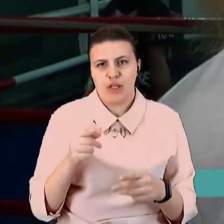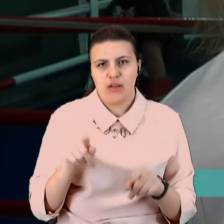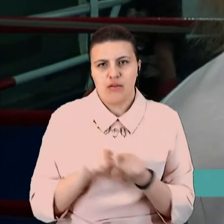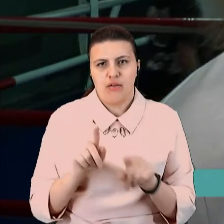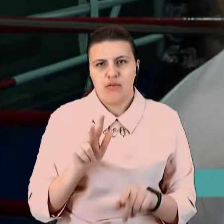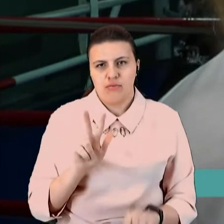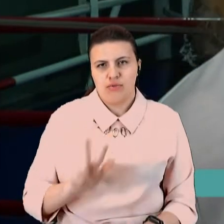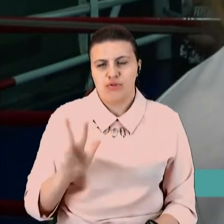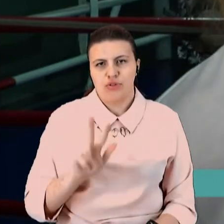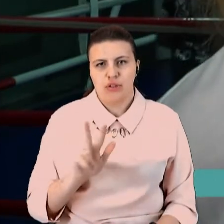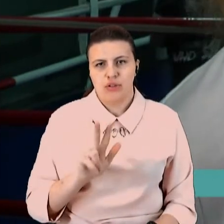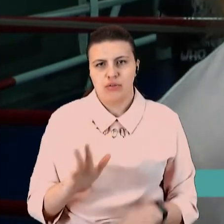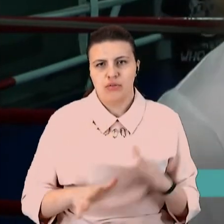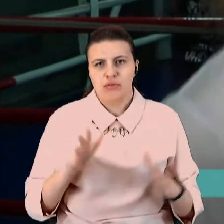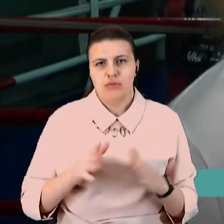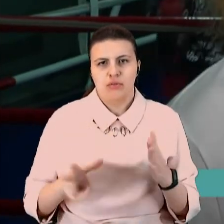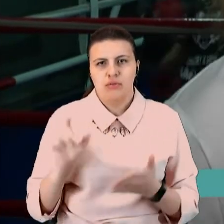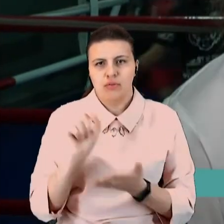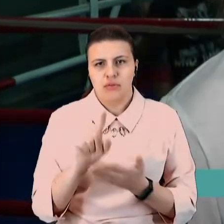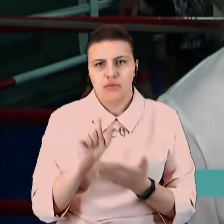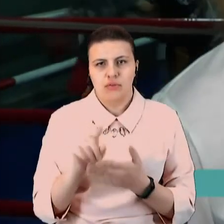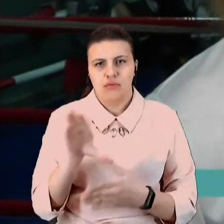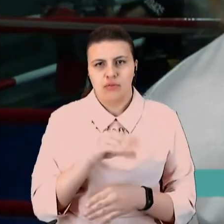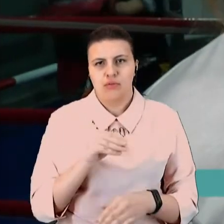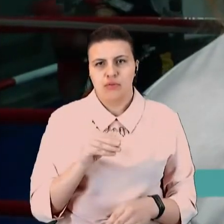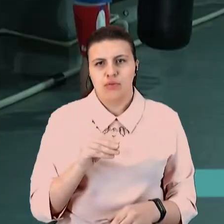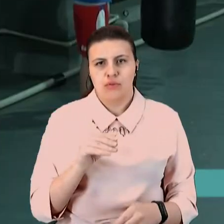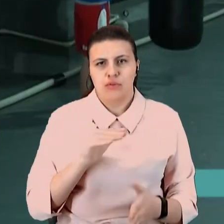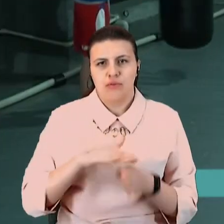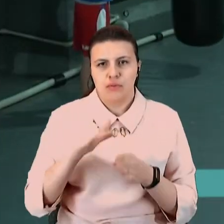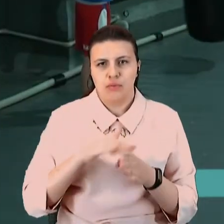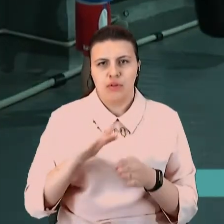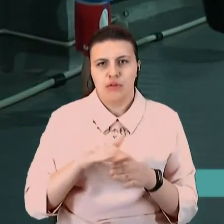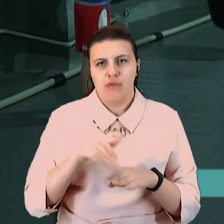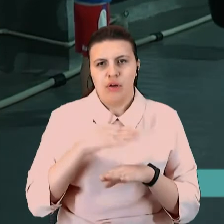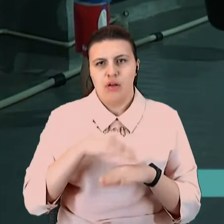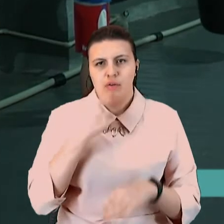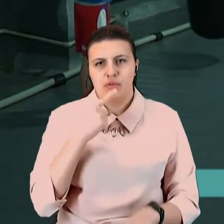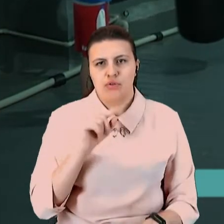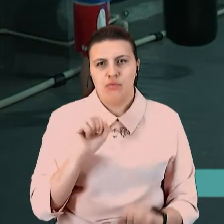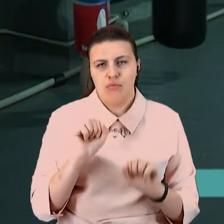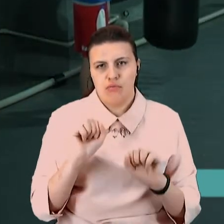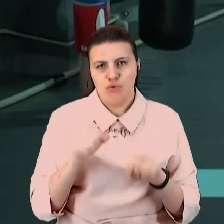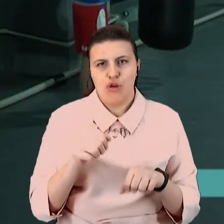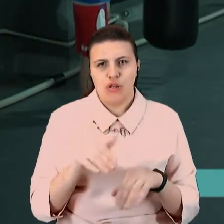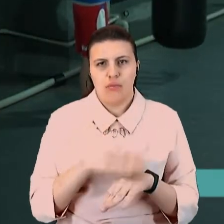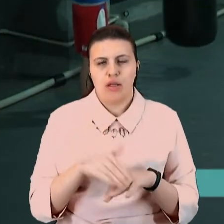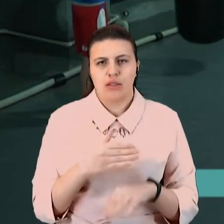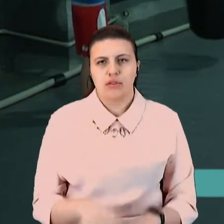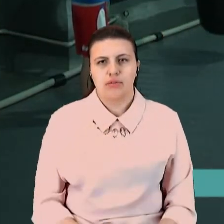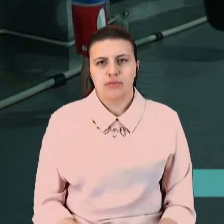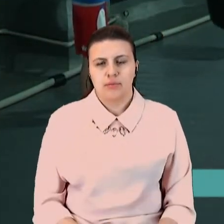відраблююю, і він мені хвалить і говорить, що я молодець. Вона, скажімо так, з перших заняттів